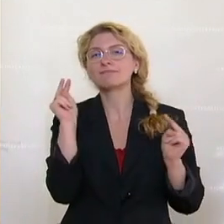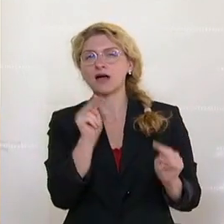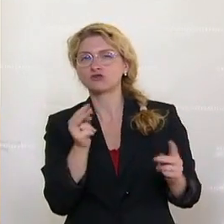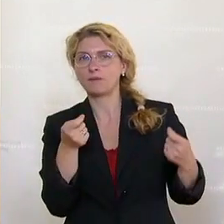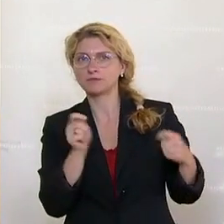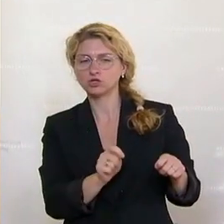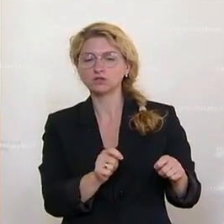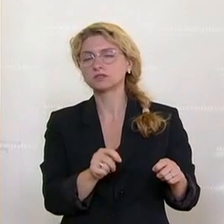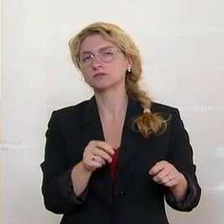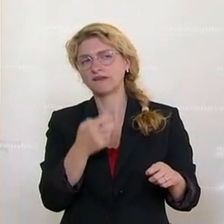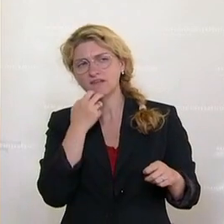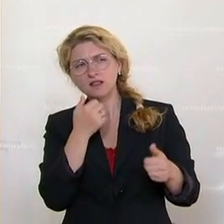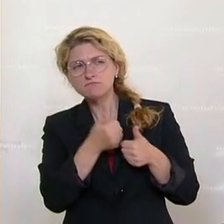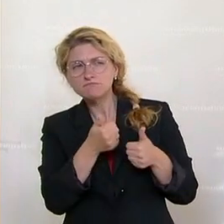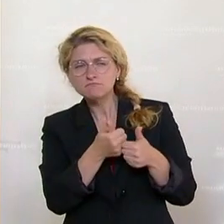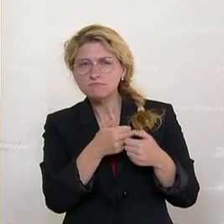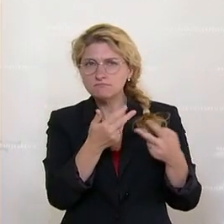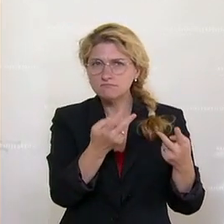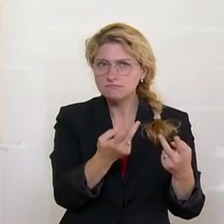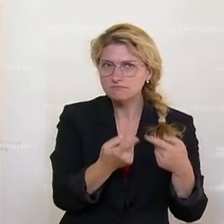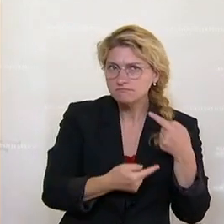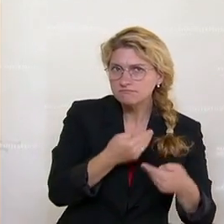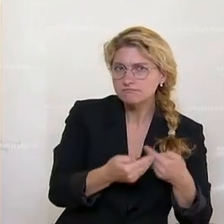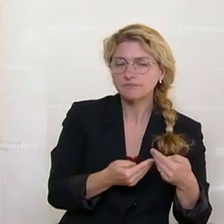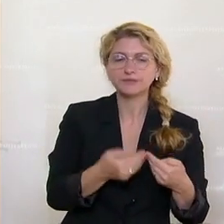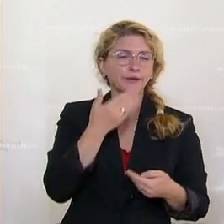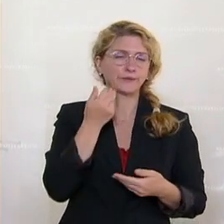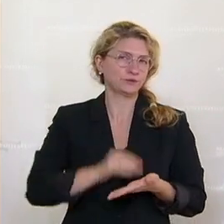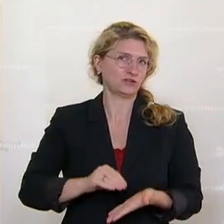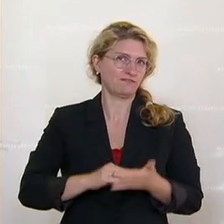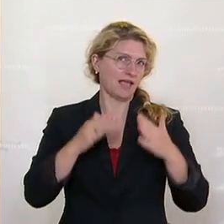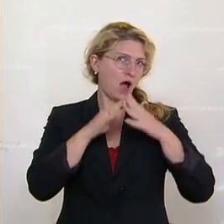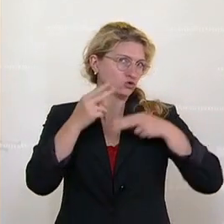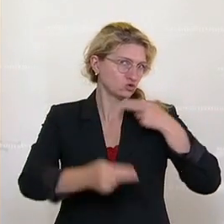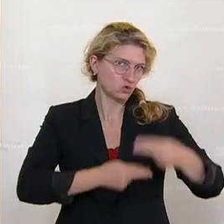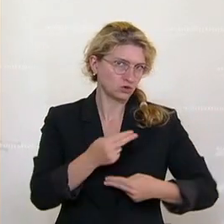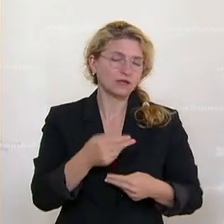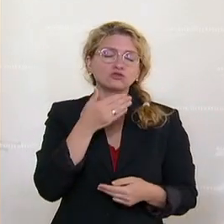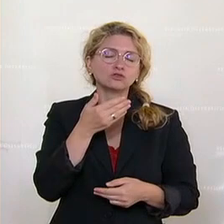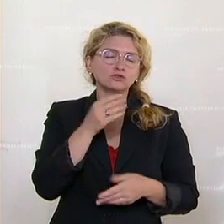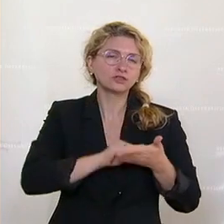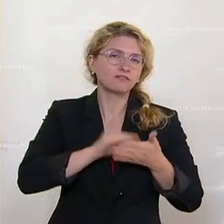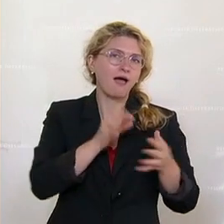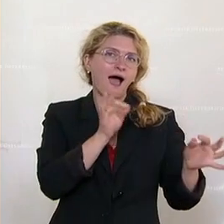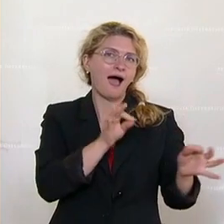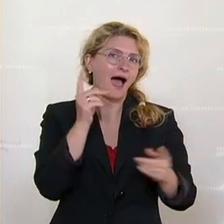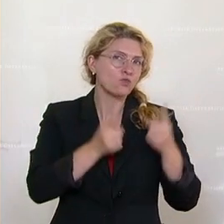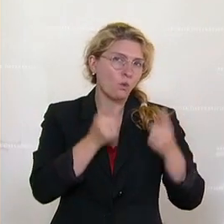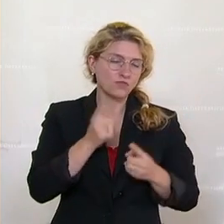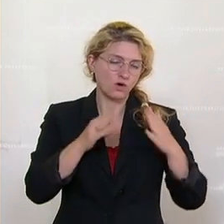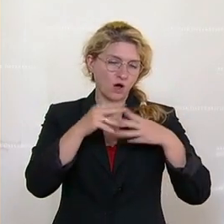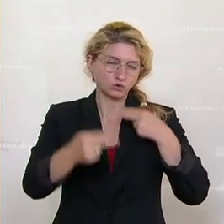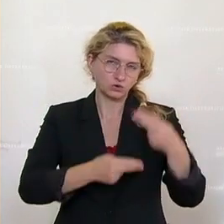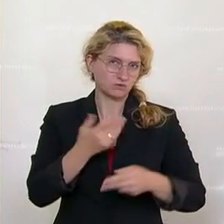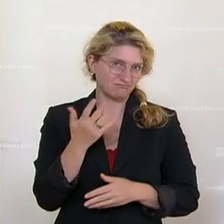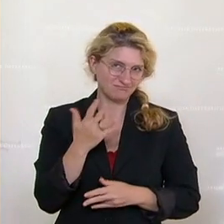ganzen Sache nachzugehen. Es erfolgt keine schriftliche Hausdurchsuchung, eine schriftliche Anordnung zur Hausdurchsuchung. Das hätte zu lang gedauert, die